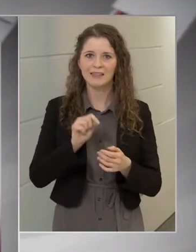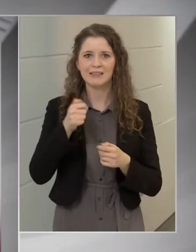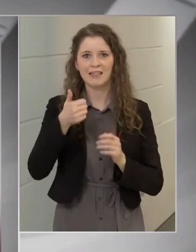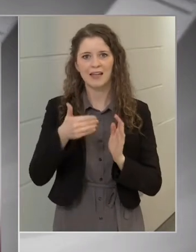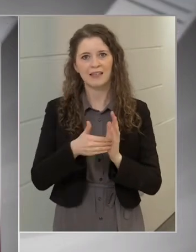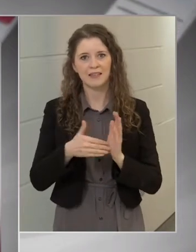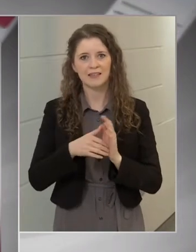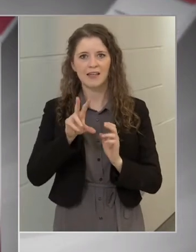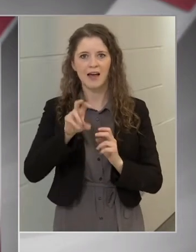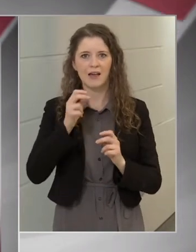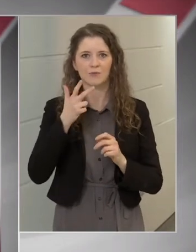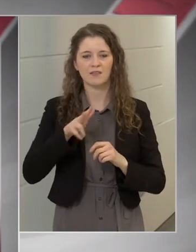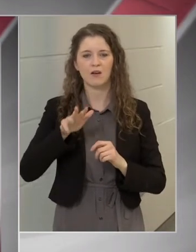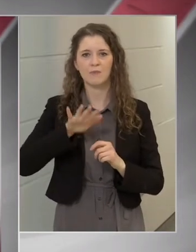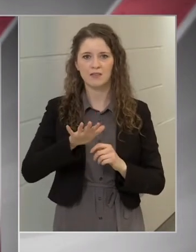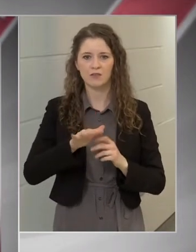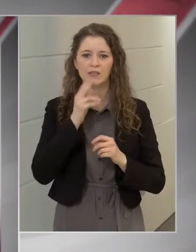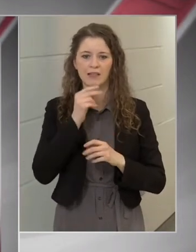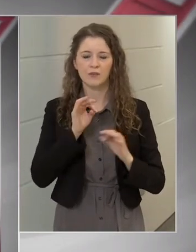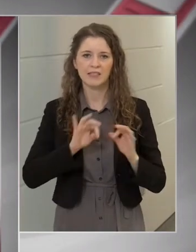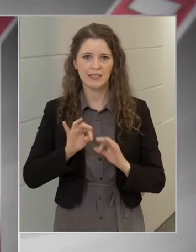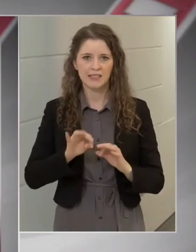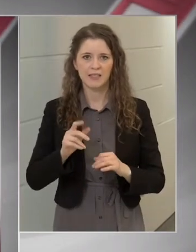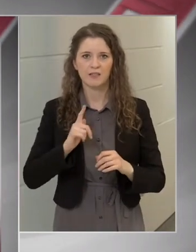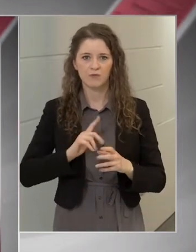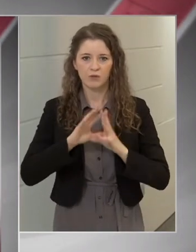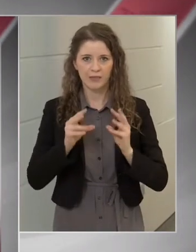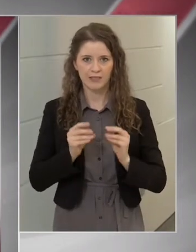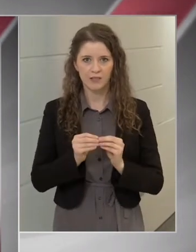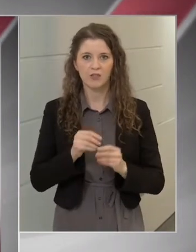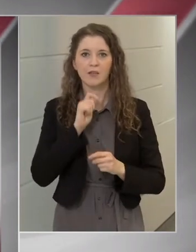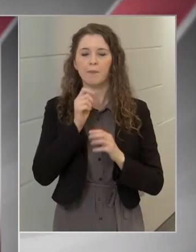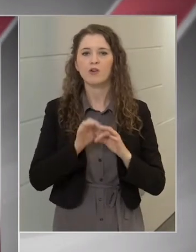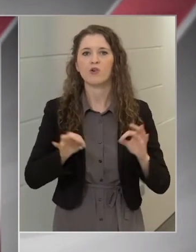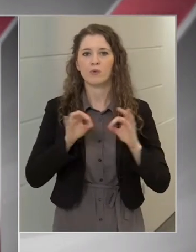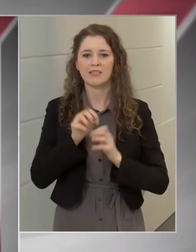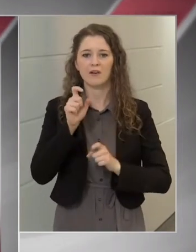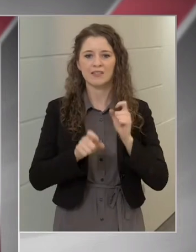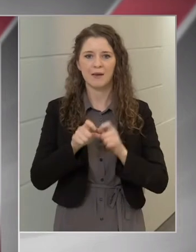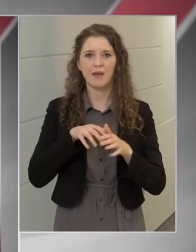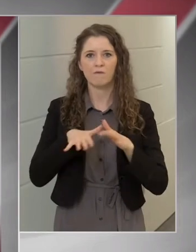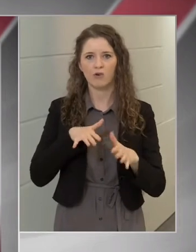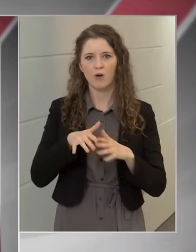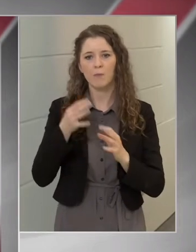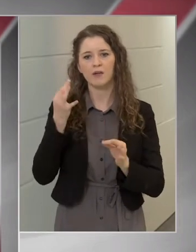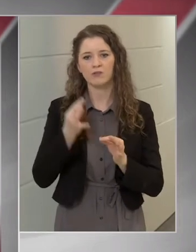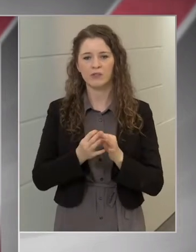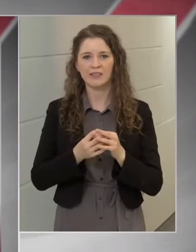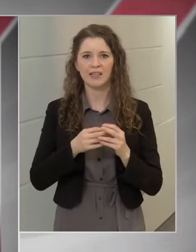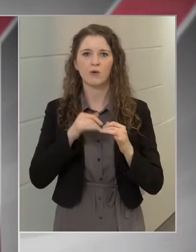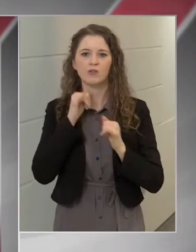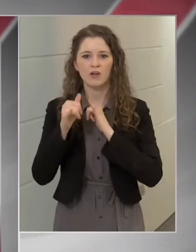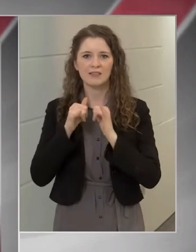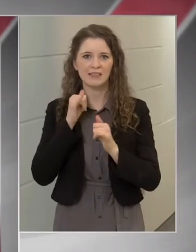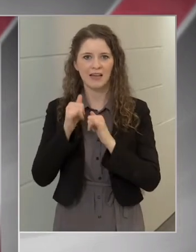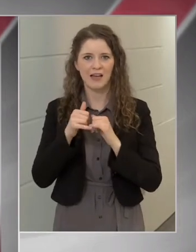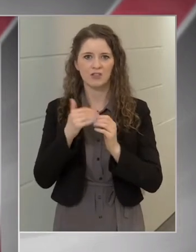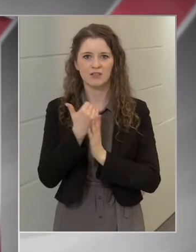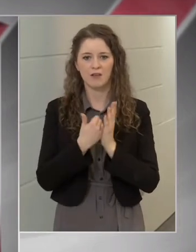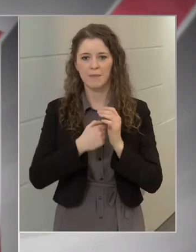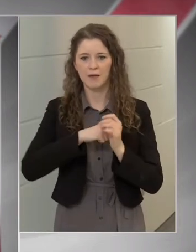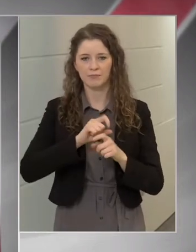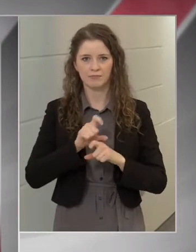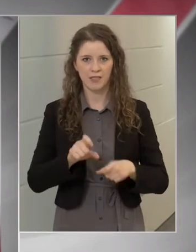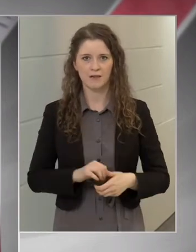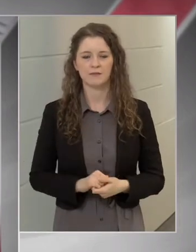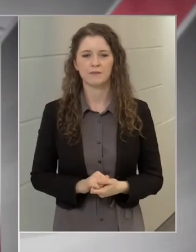.335 volt a rendőri intézkedések száma, a Magyarországon személyforgalomban történő tranzitálási szabályok megszegése miatt.